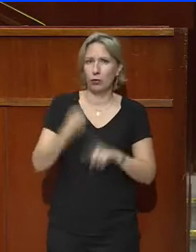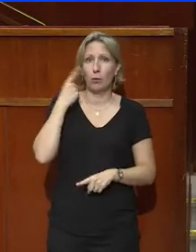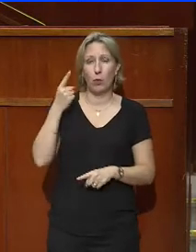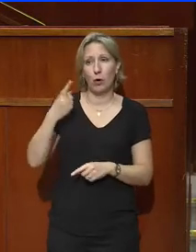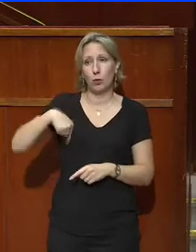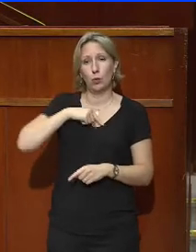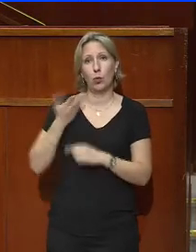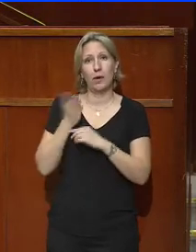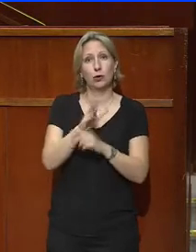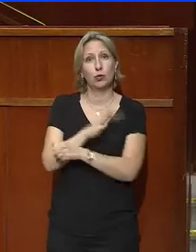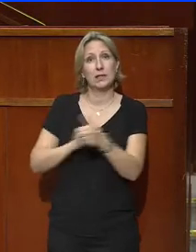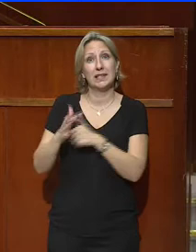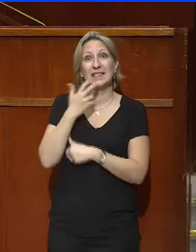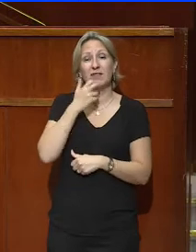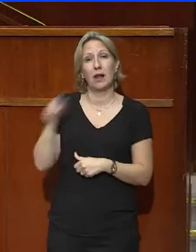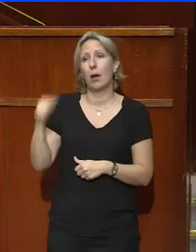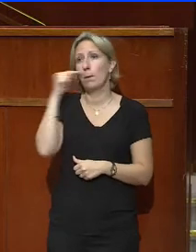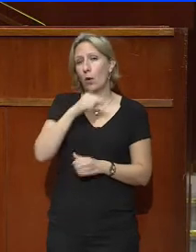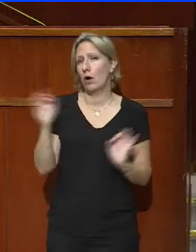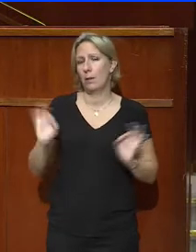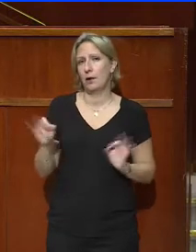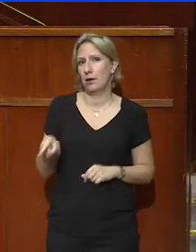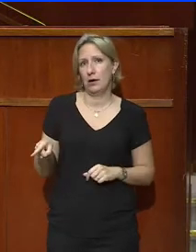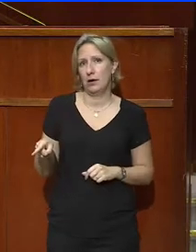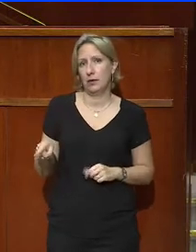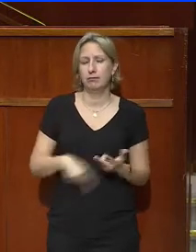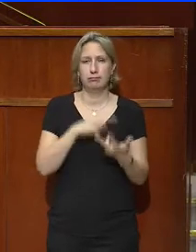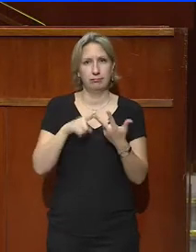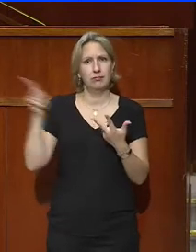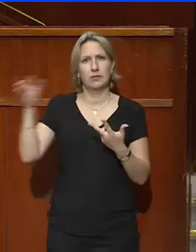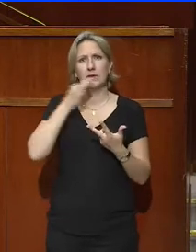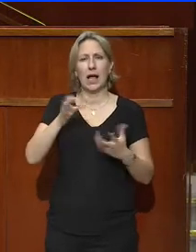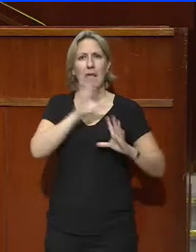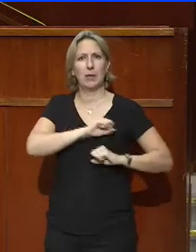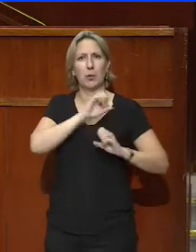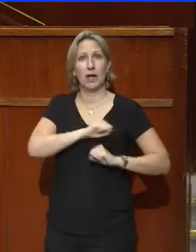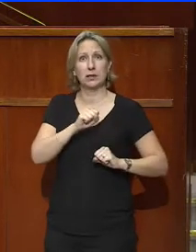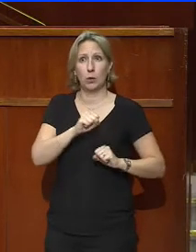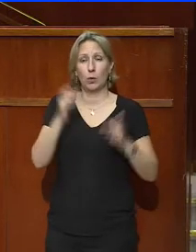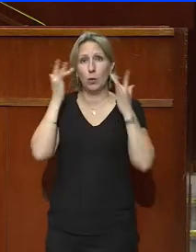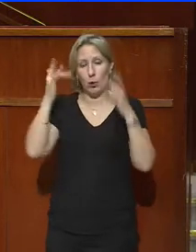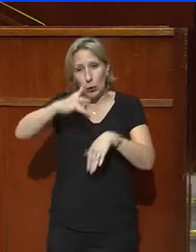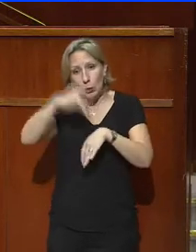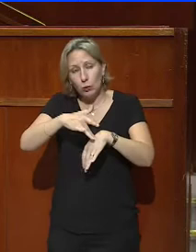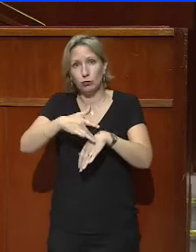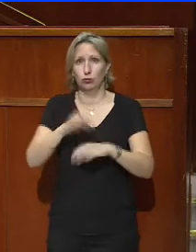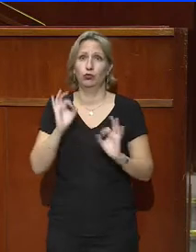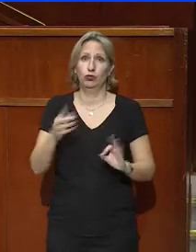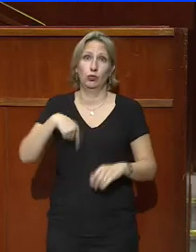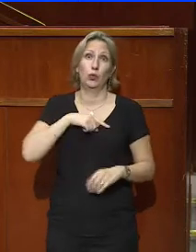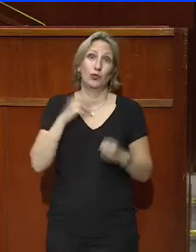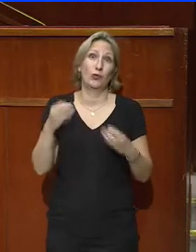que nous représentons ne ment pas. vous croyez enfin, l'expérimentation, elle est souvent au cœur de nos